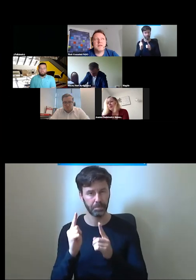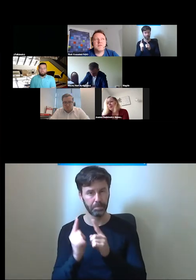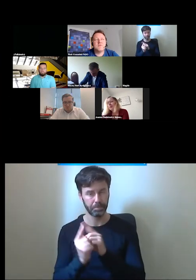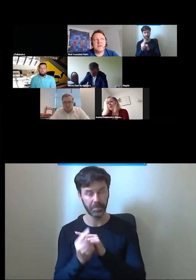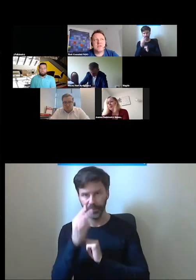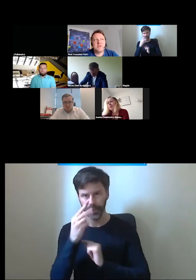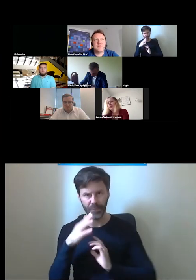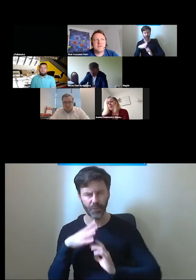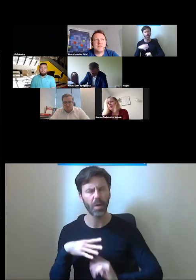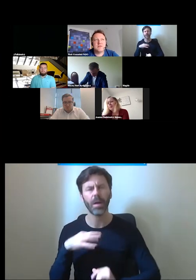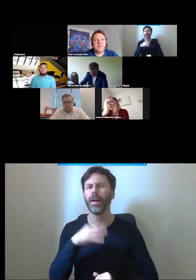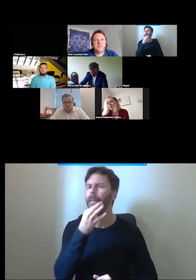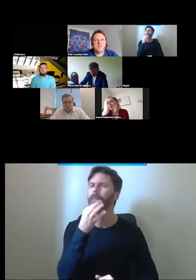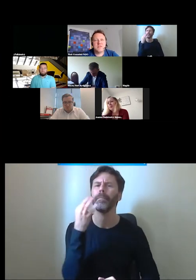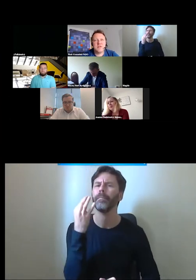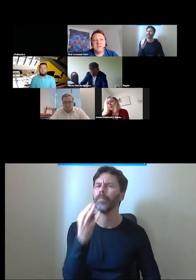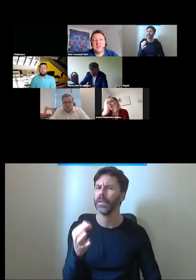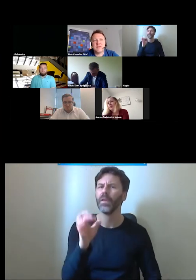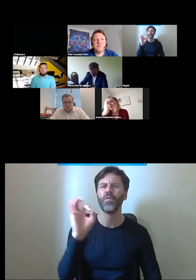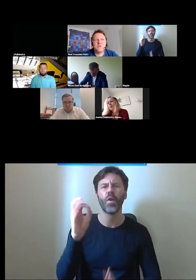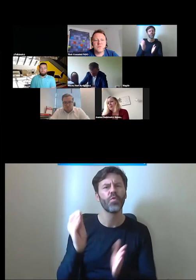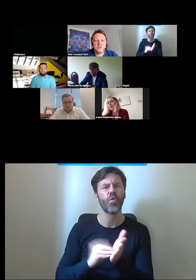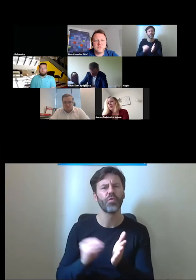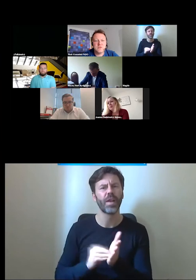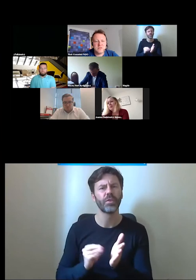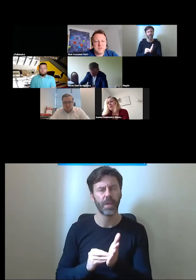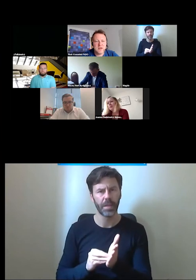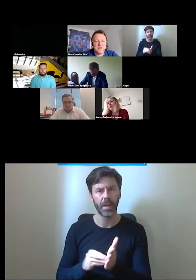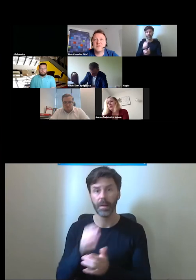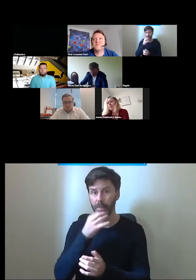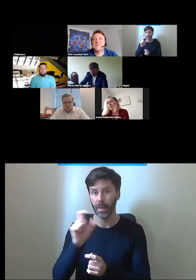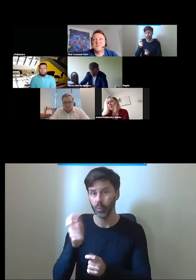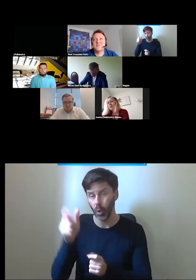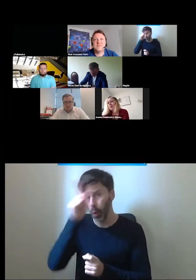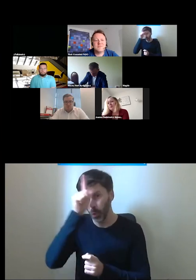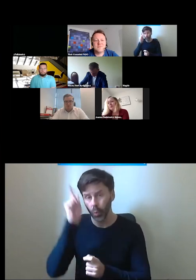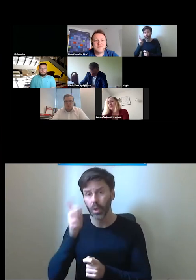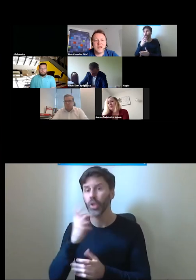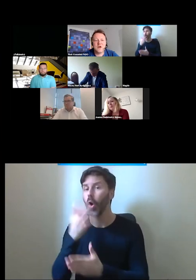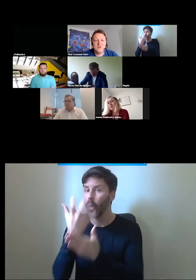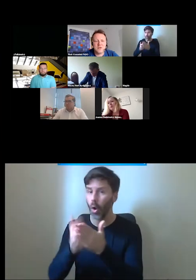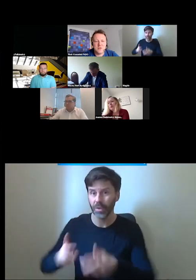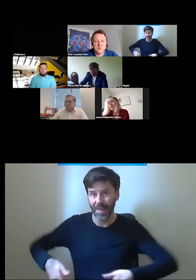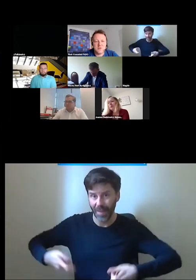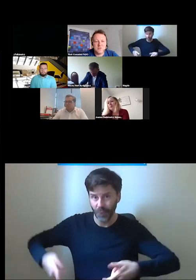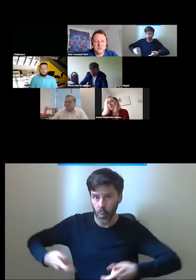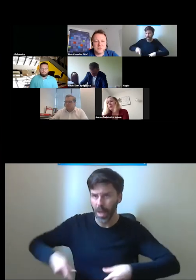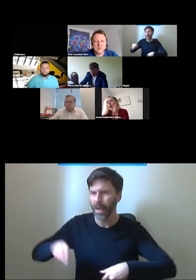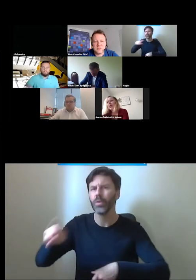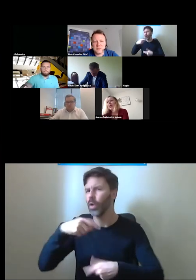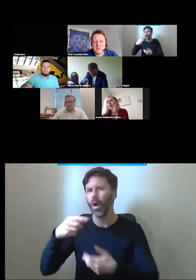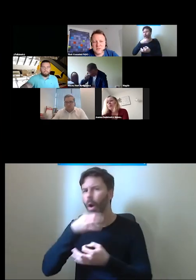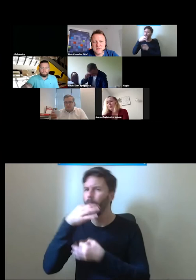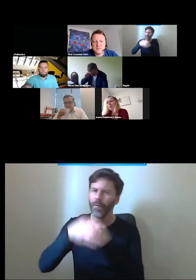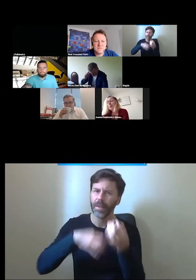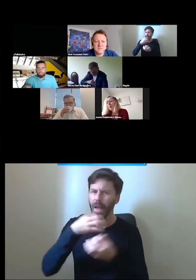jakie jakie są wasze doświadczenia właśnie takie co mówią użytkownicy jak jak oni to komentują czy to jest